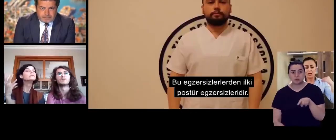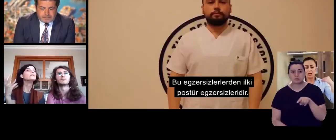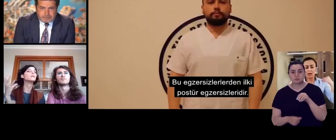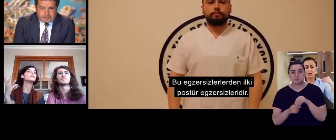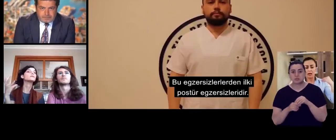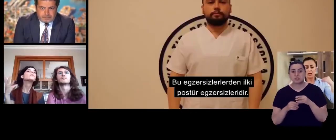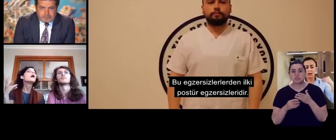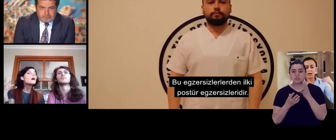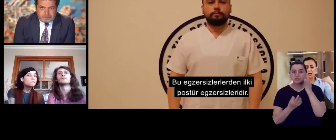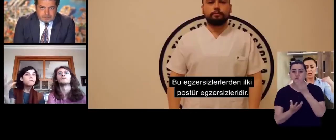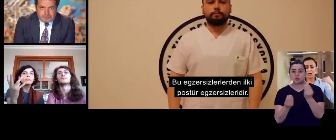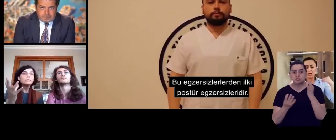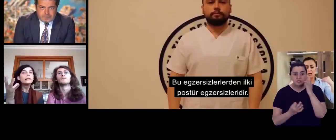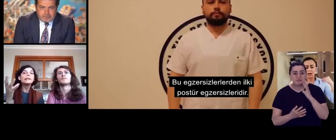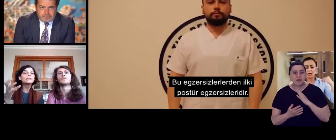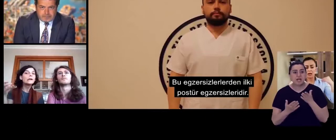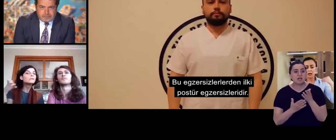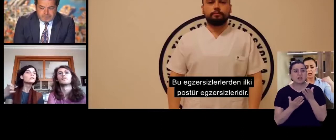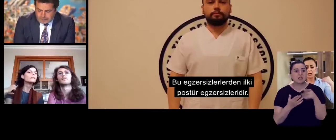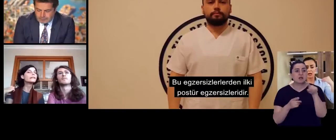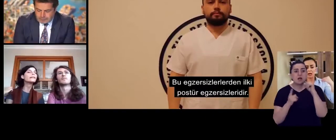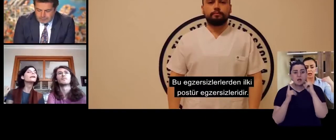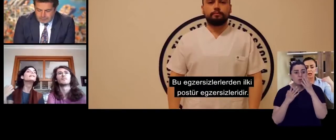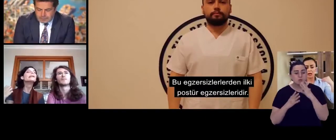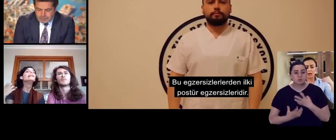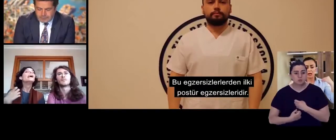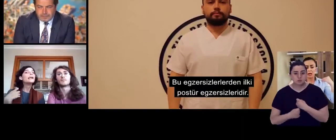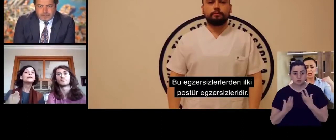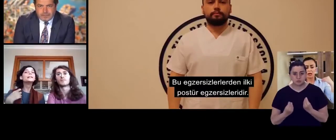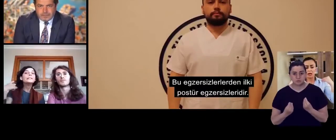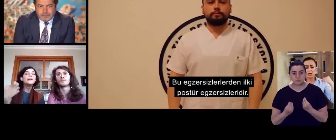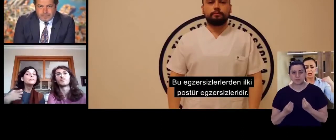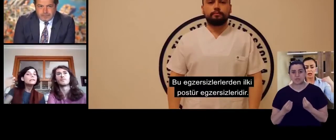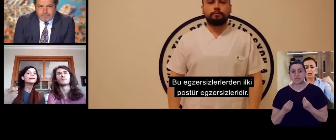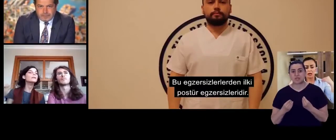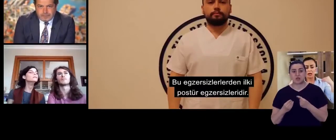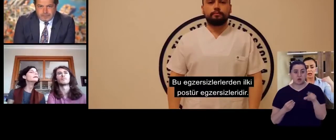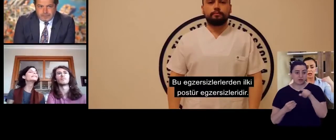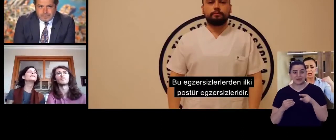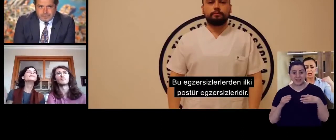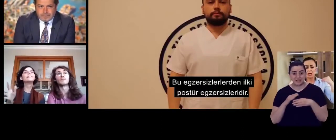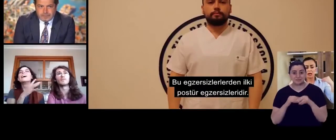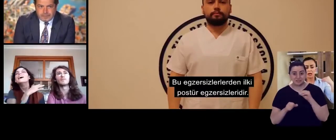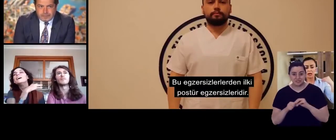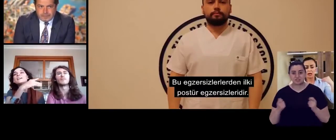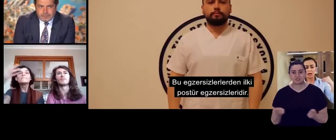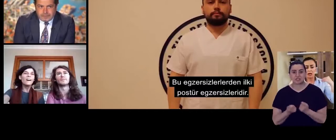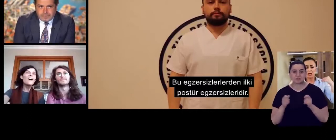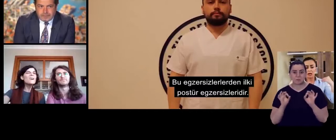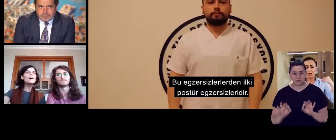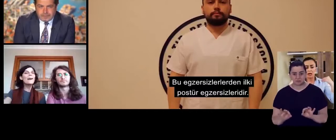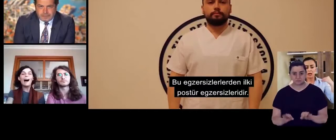ulaşamıyoruz. Bunu dedikten sonra da zaten erişilebilir olmaktan önde